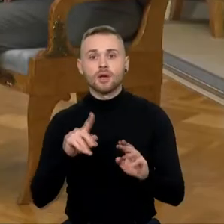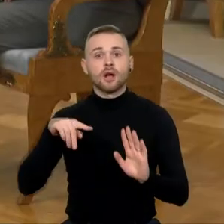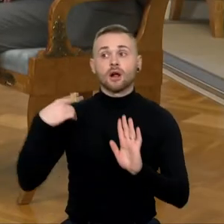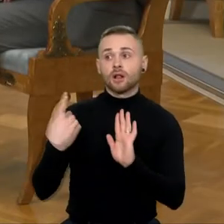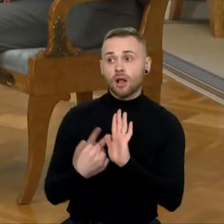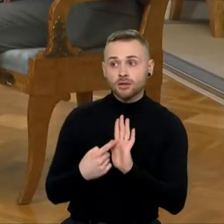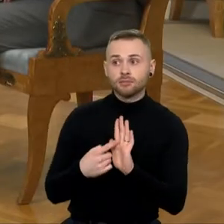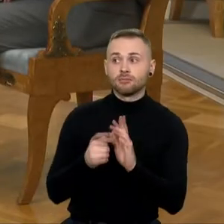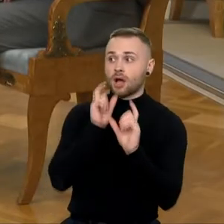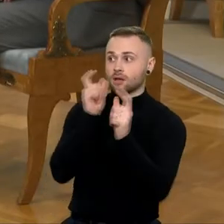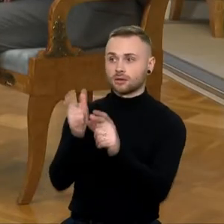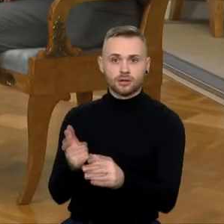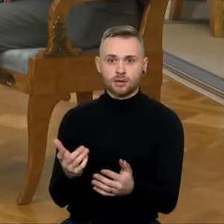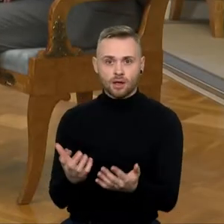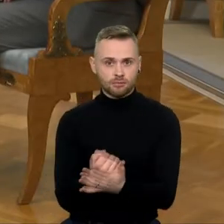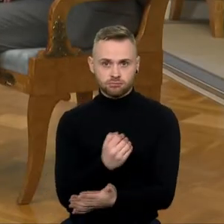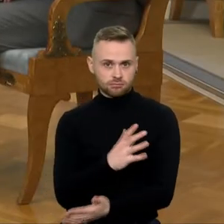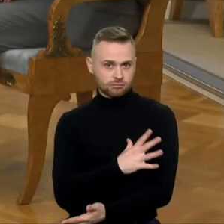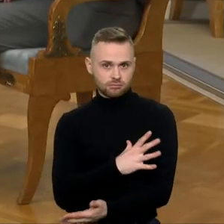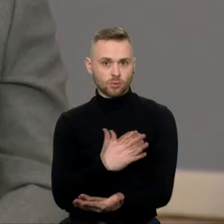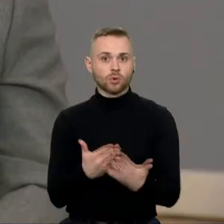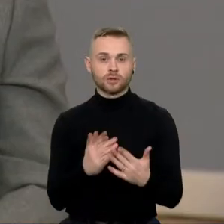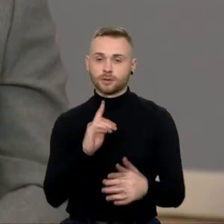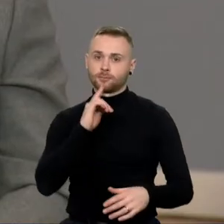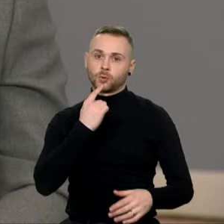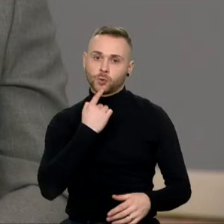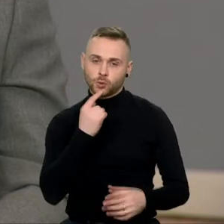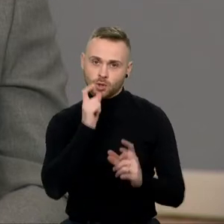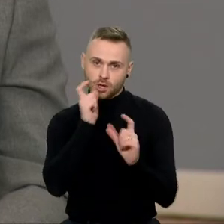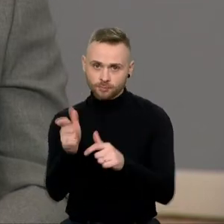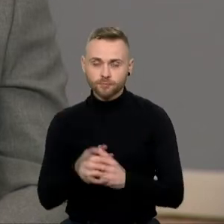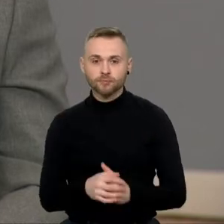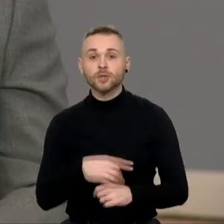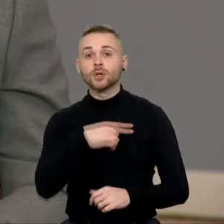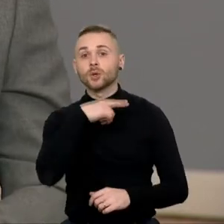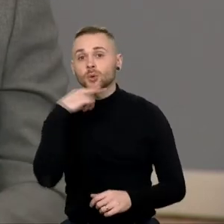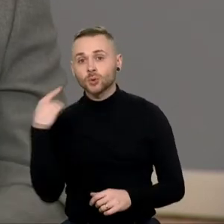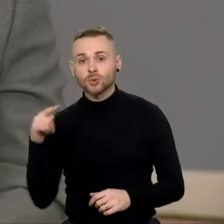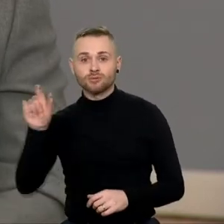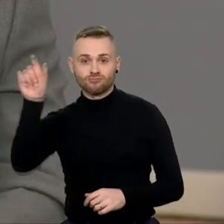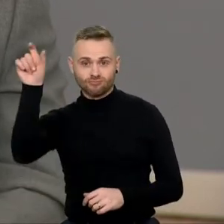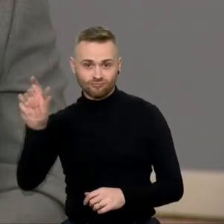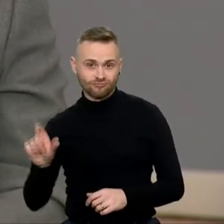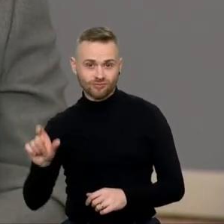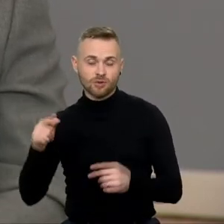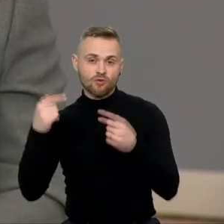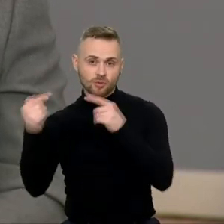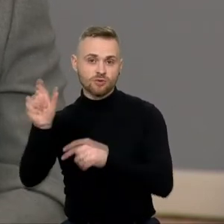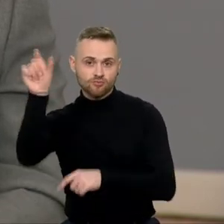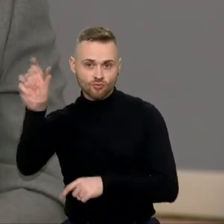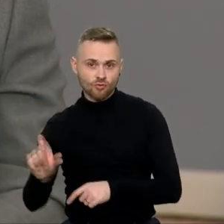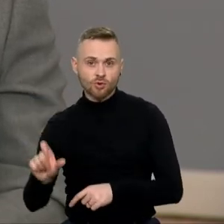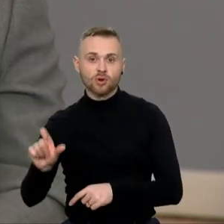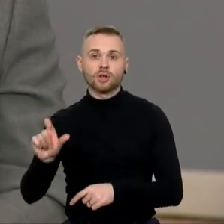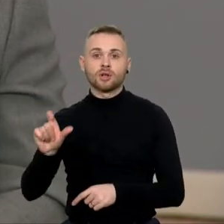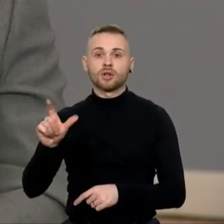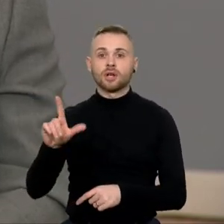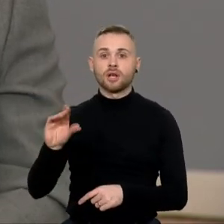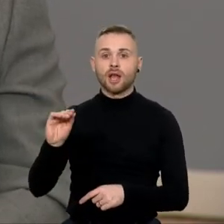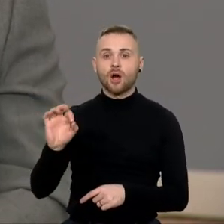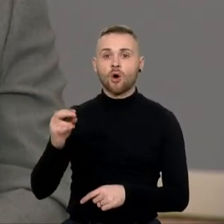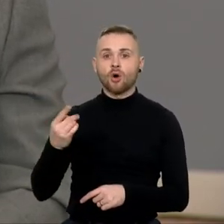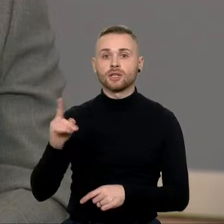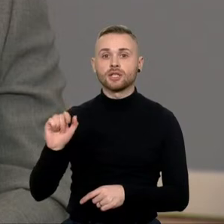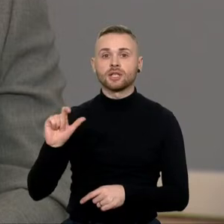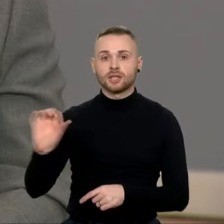atsakymo, nes iš esmės šiuo metu ir sunku atsakyti juos. Rusijos disidento Leonido Volkovo užpolimas yra pirmas politinio terorizmo atvejais Lietuvoje.